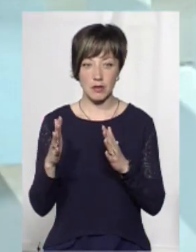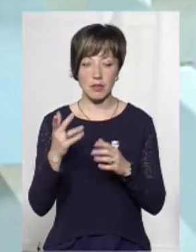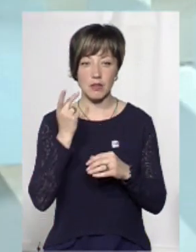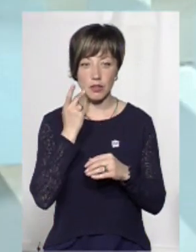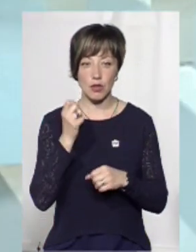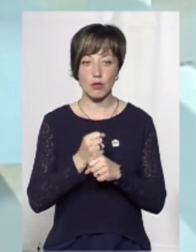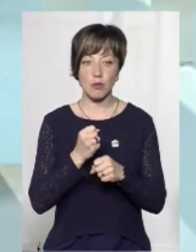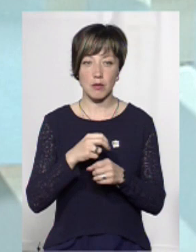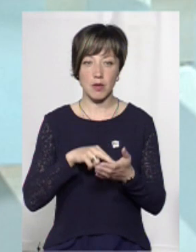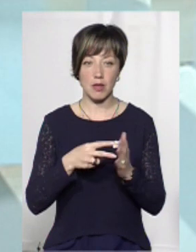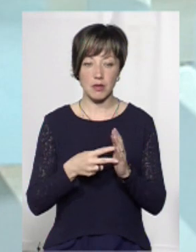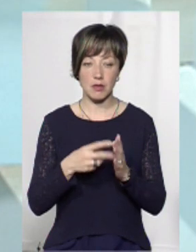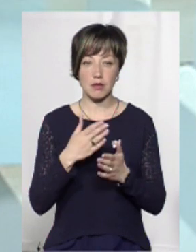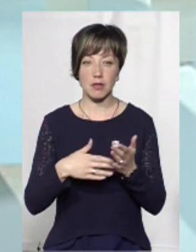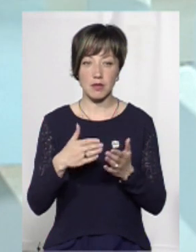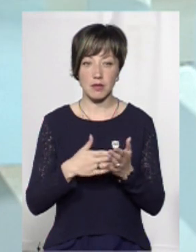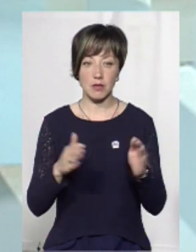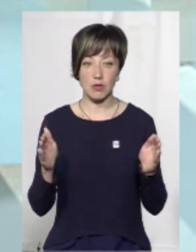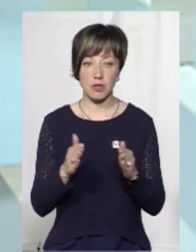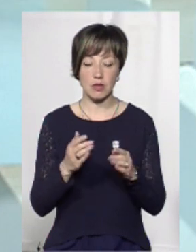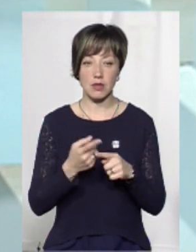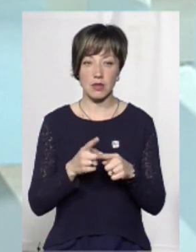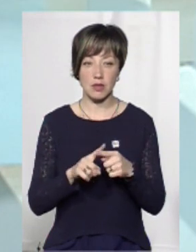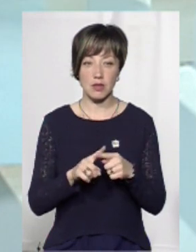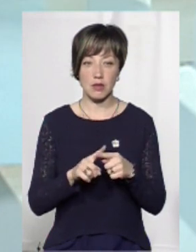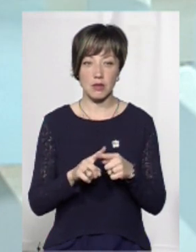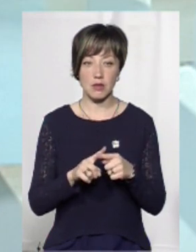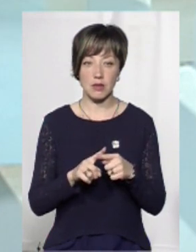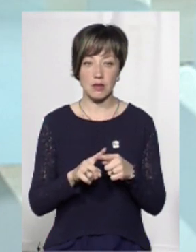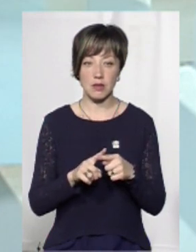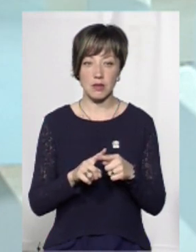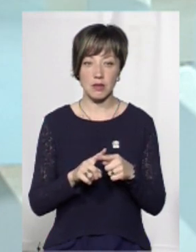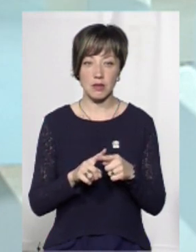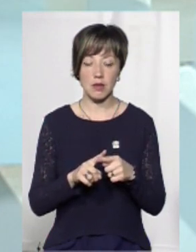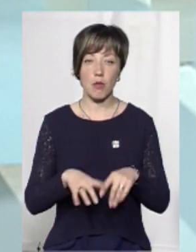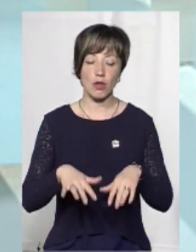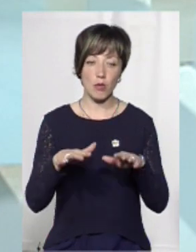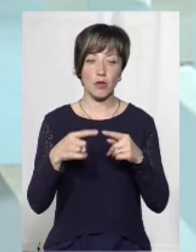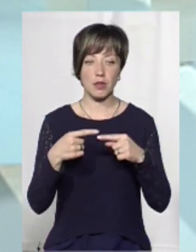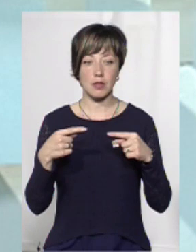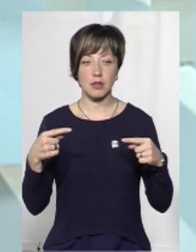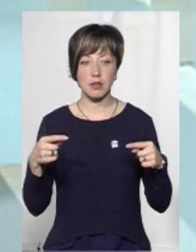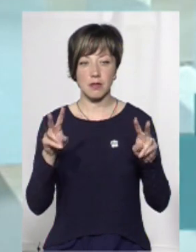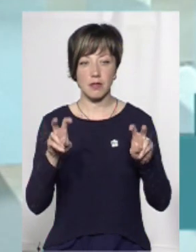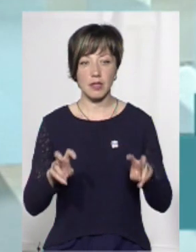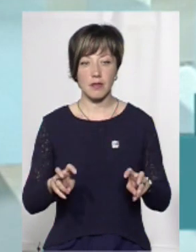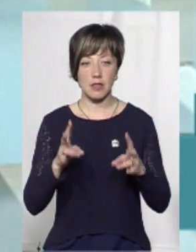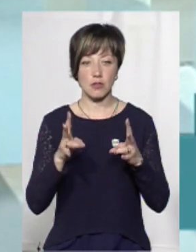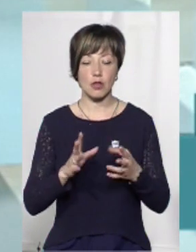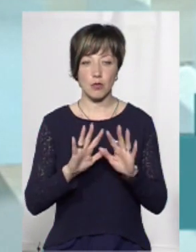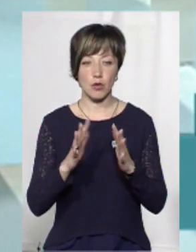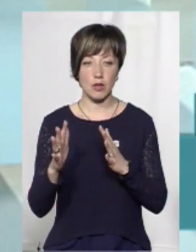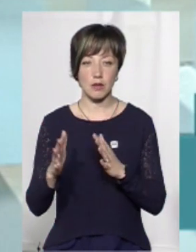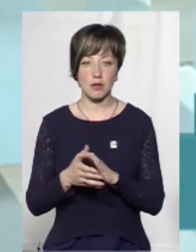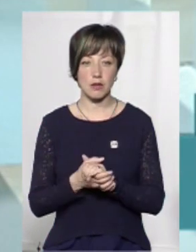завжди розробляються плани ліквідації та локалізації даних надзвичайних ситуацій, не тільки пов'язані з підтопленнями, а на різні види надзвичайних подій.